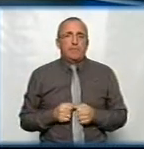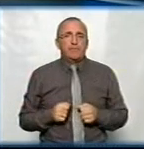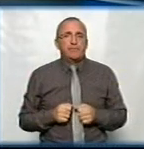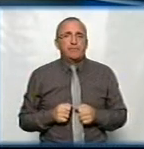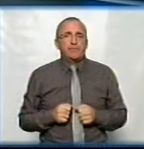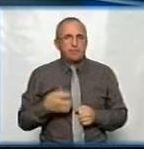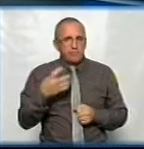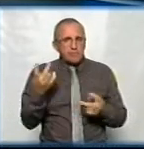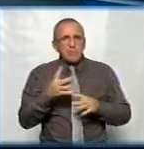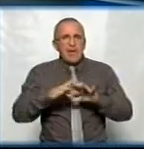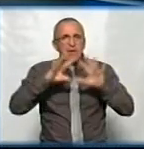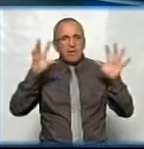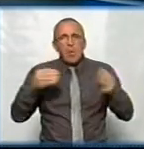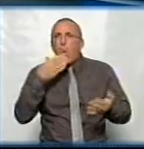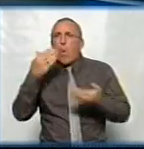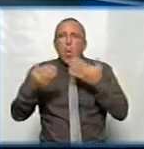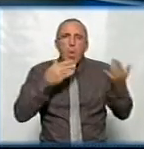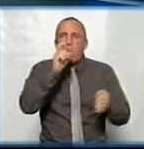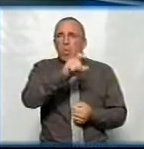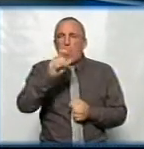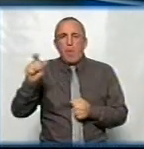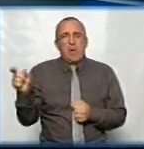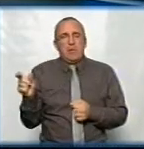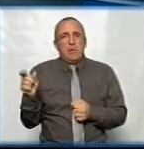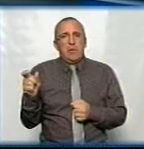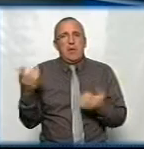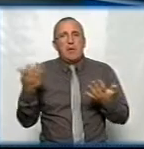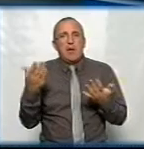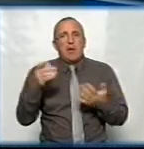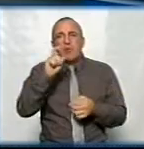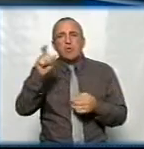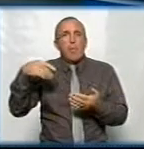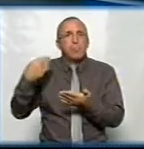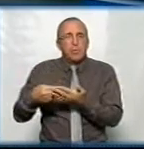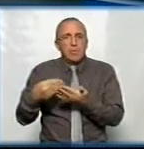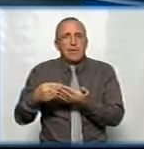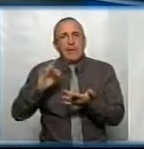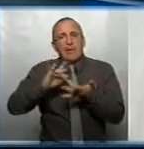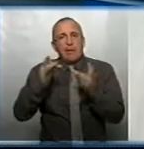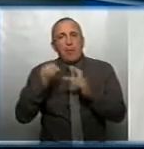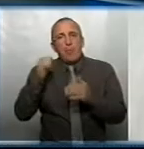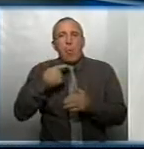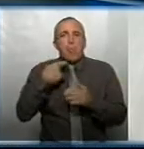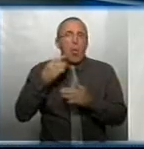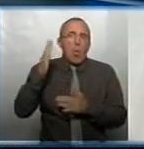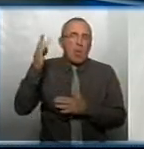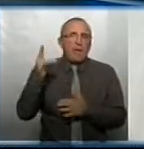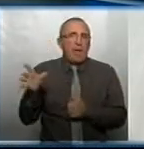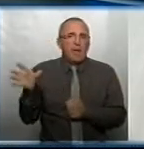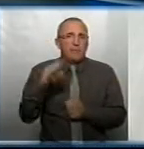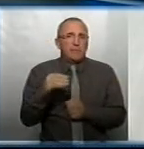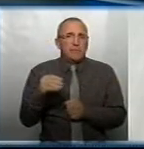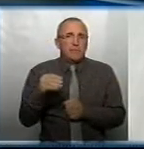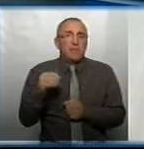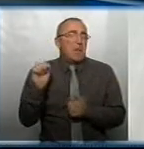Варто робити якісь загальні опитування громади, як за громадський бюджет в інтернеті можна проголосувати? Ну, не всі, але принаймні